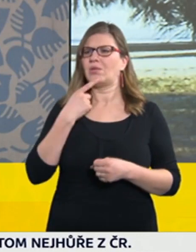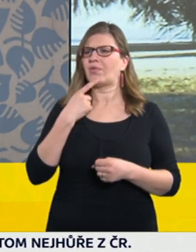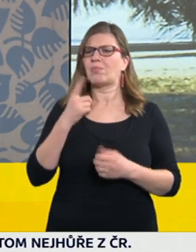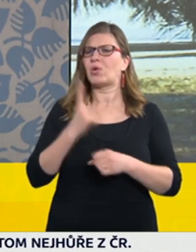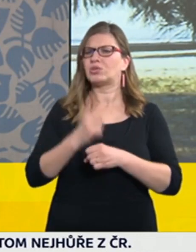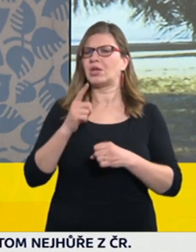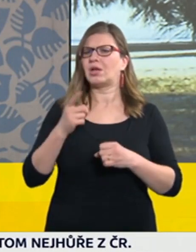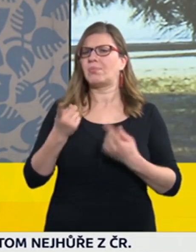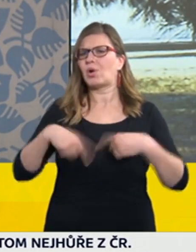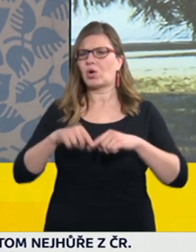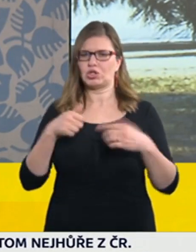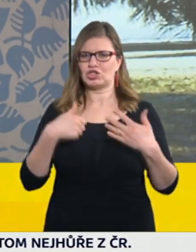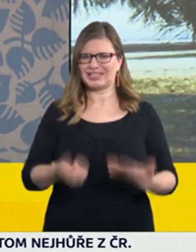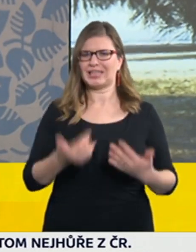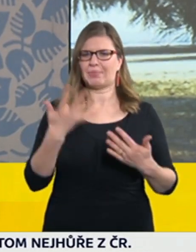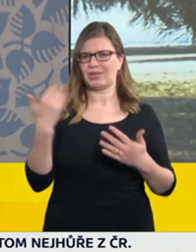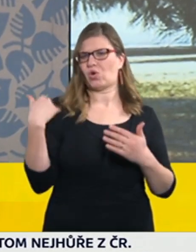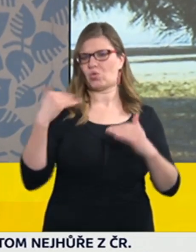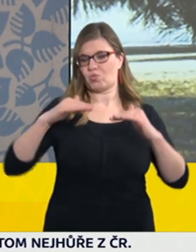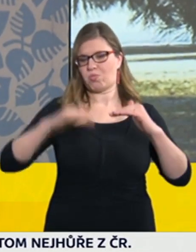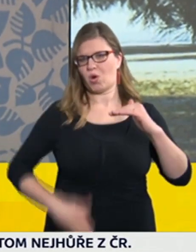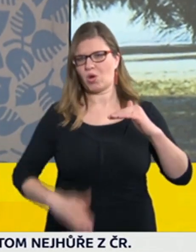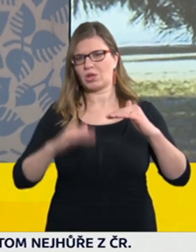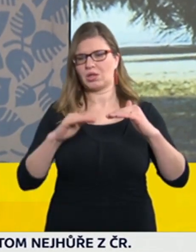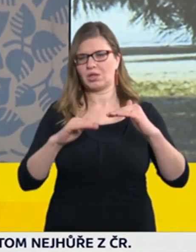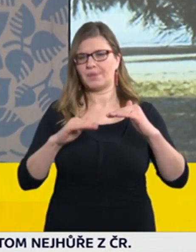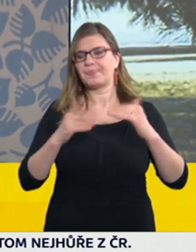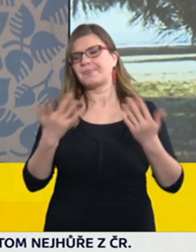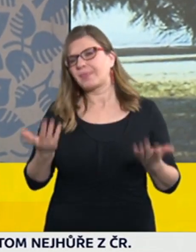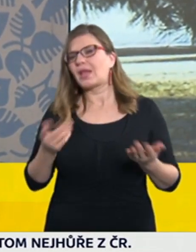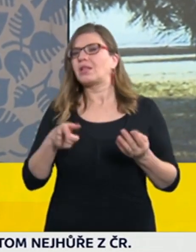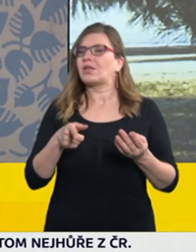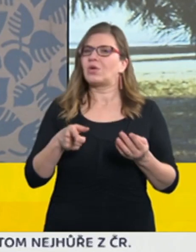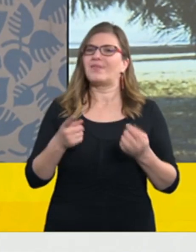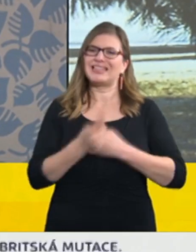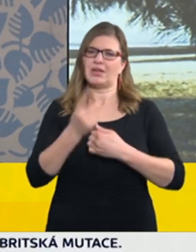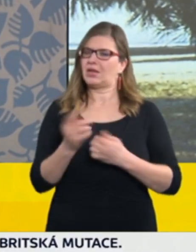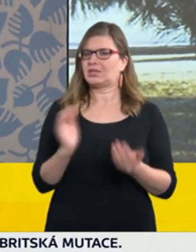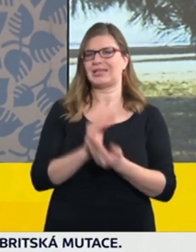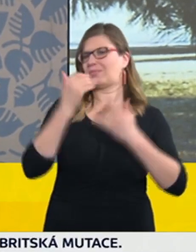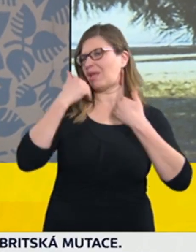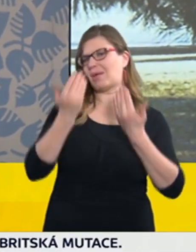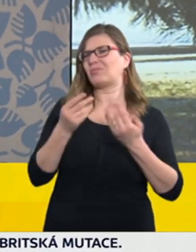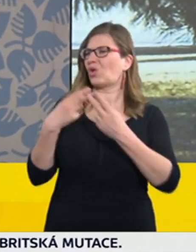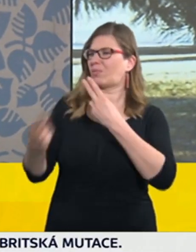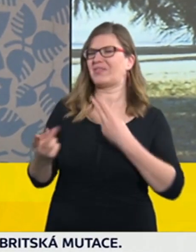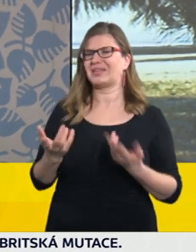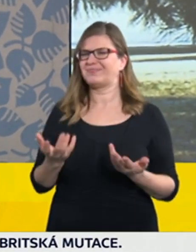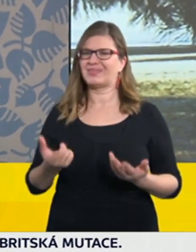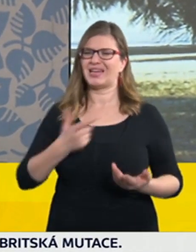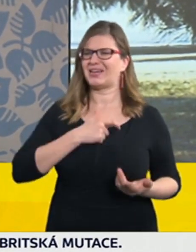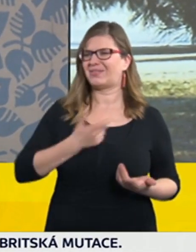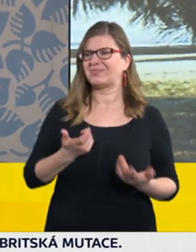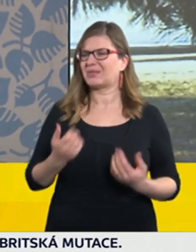takže je složité na ní odpovědět. Nicméně budeme